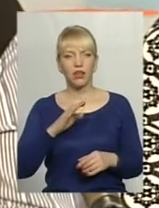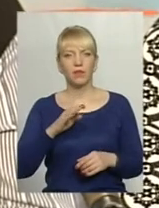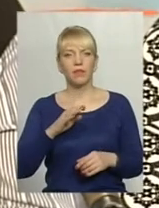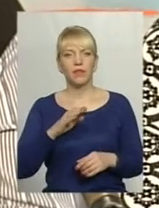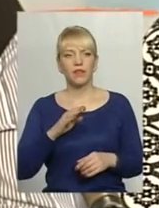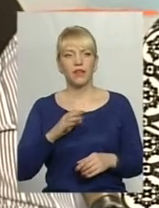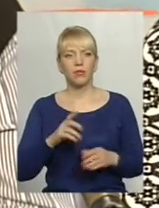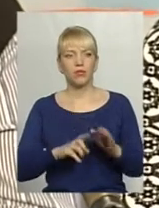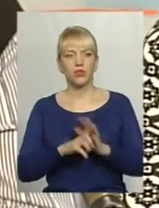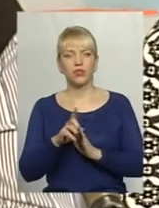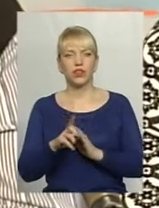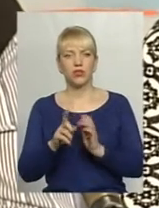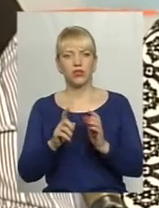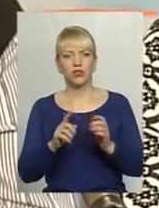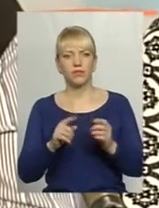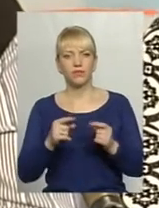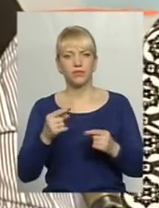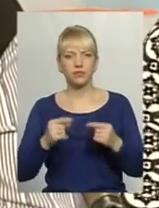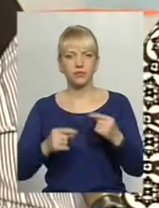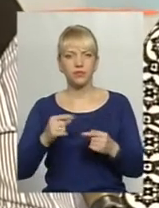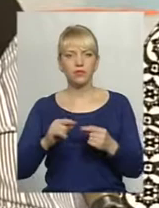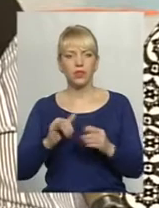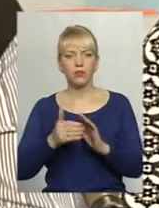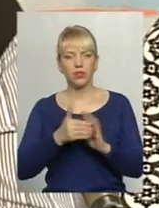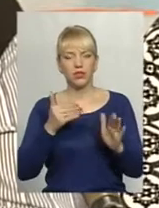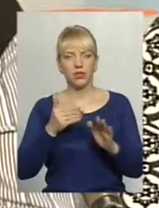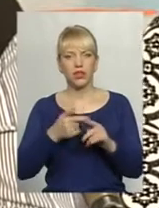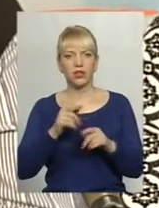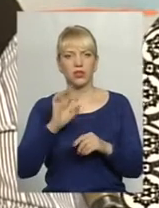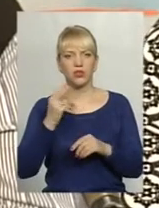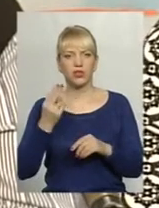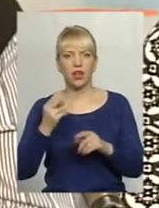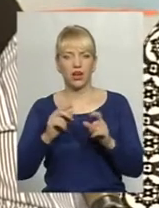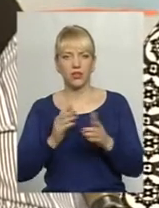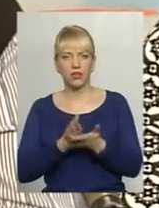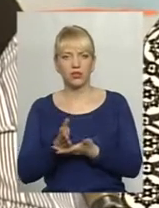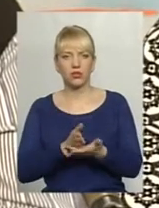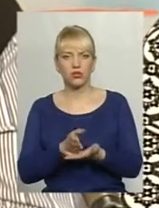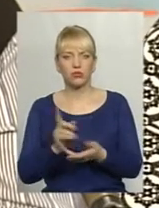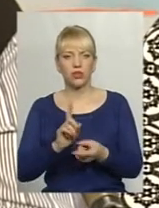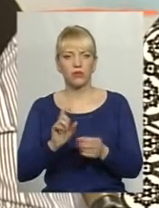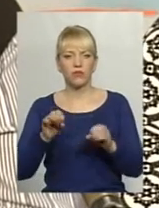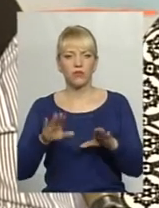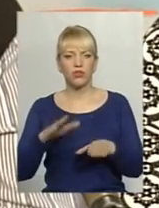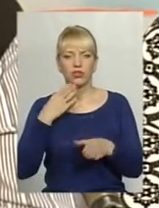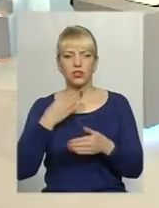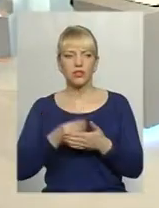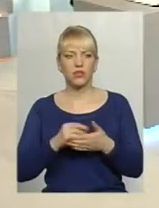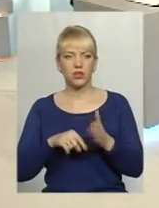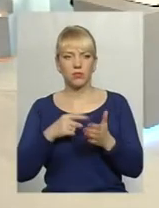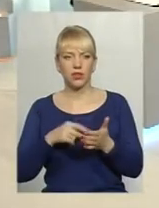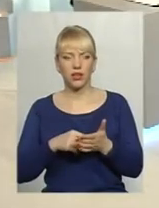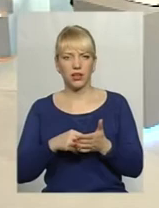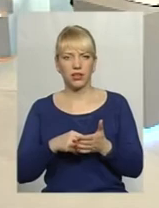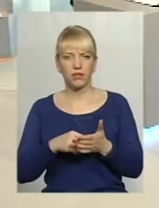заходів, їх починають викликати вже інший суб'єкт соціальної роботи, закликати, аби вирішити якесь питання. Тобто вони між собою